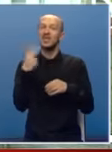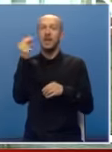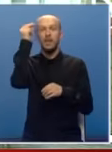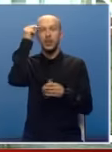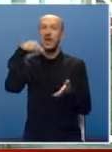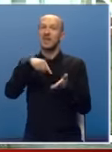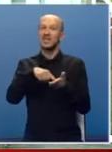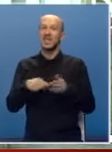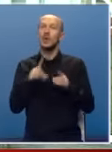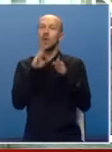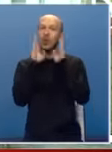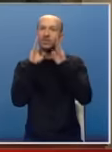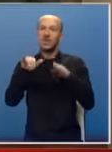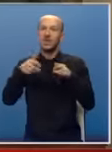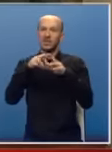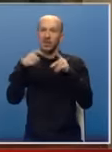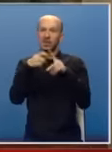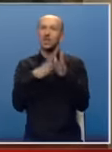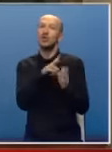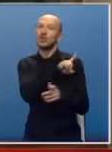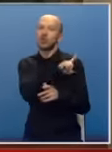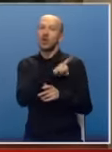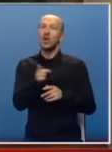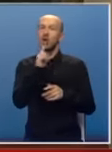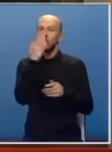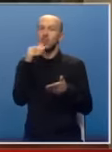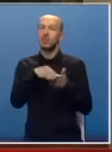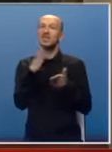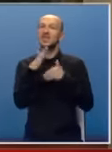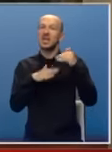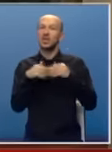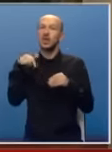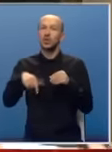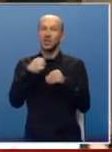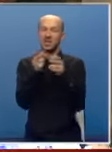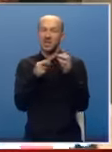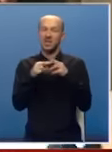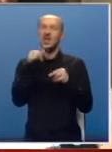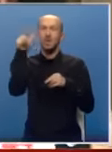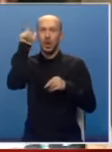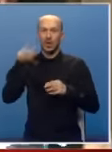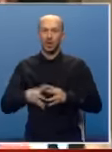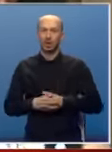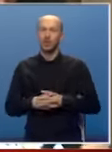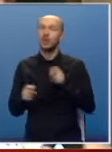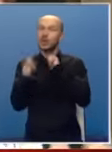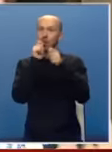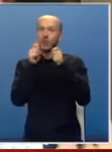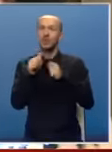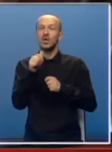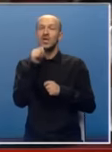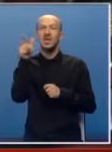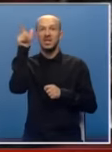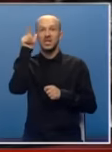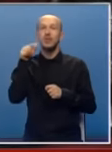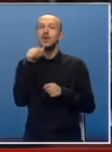memorialna centra posvećena jasenovačkim žrtvama koja će biti sagrađena u Donjoj gradini i Beogradu. Dogovoreno je i da će